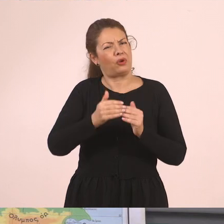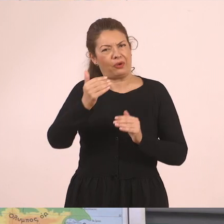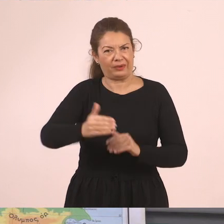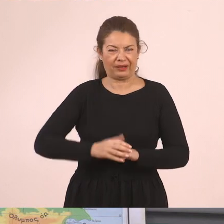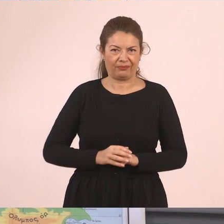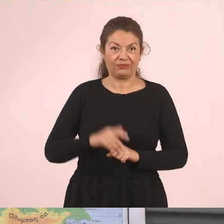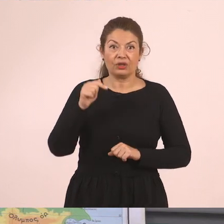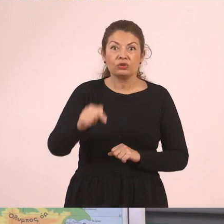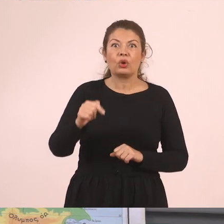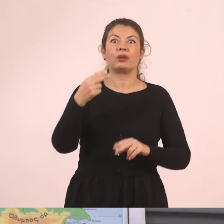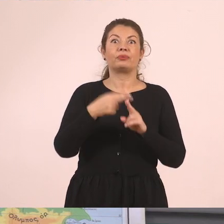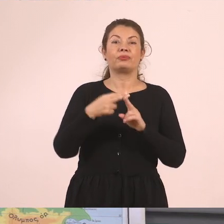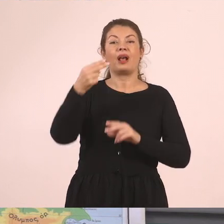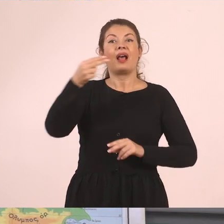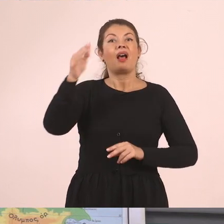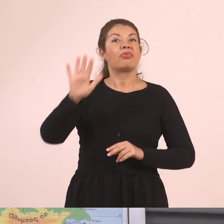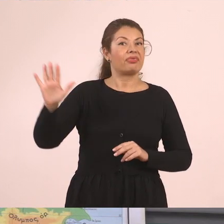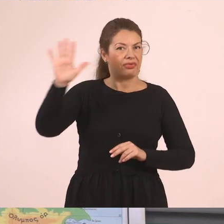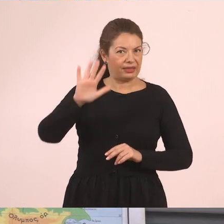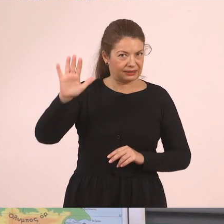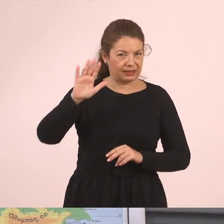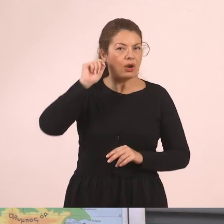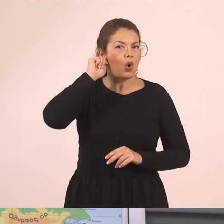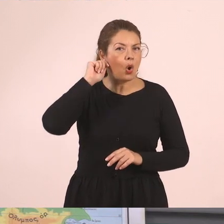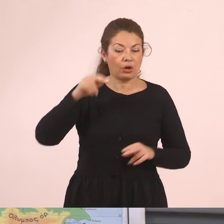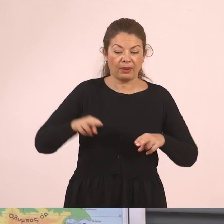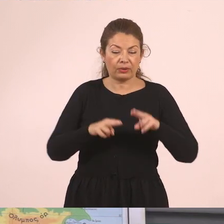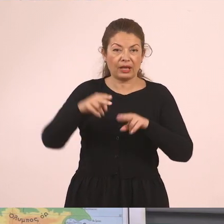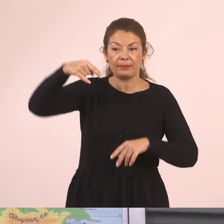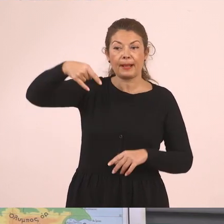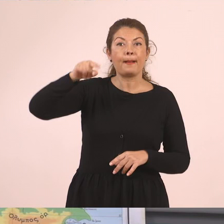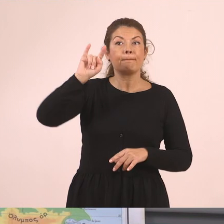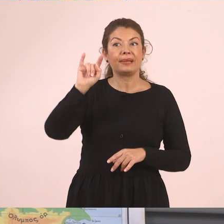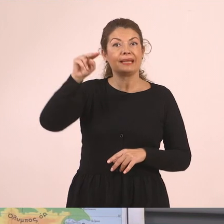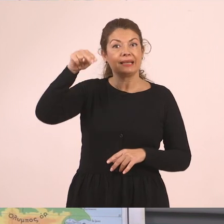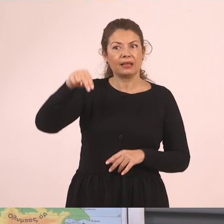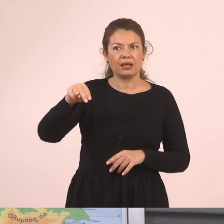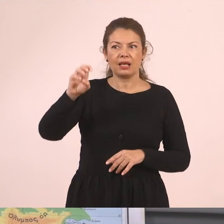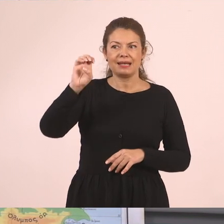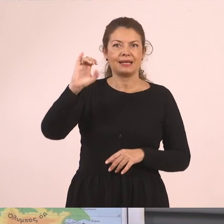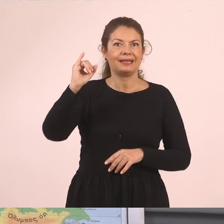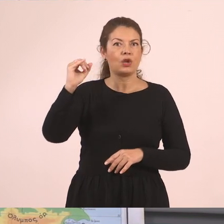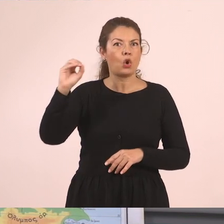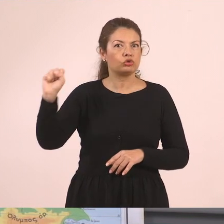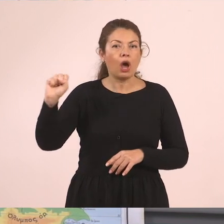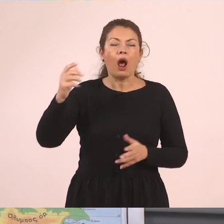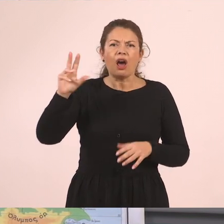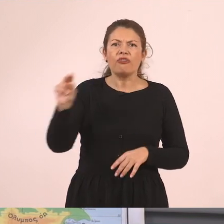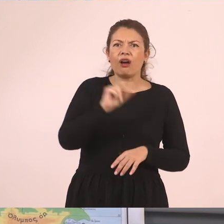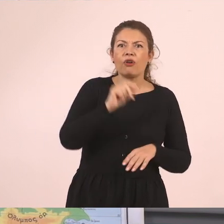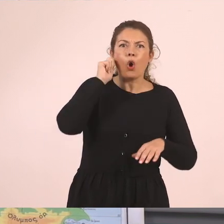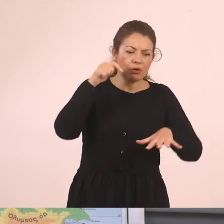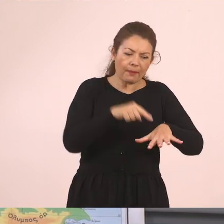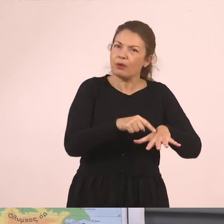Εδώ το βασικό ποτάμι που θα έχετε στο μυαλό σας είναι ο Ποινιός. Ο Θεσσαλικός Ποινιός. Γιατί συναντήσαμε τον Ποινιό, παιδιά,